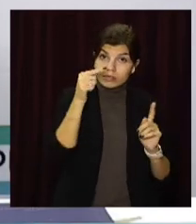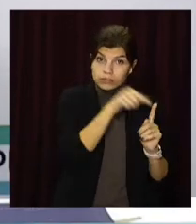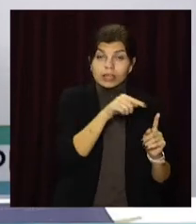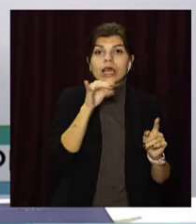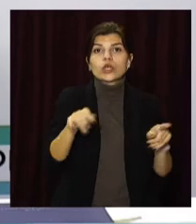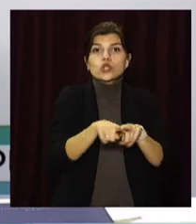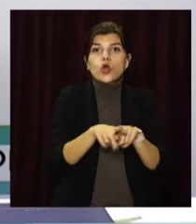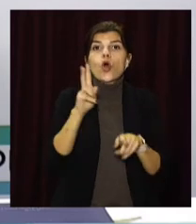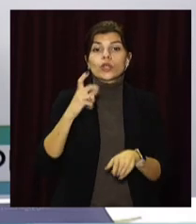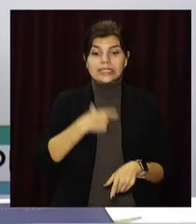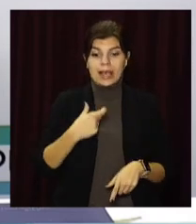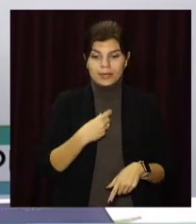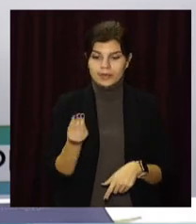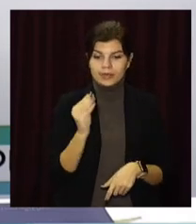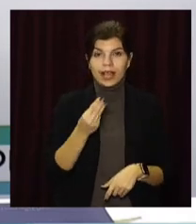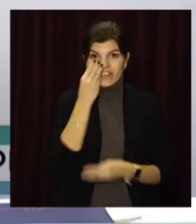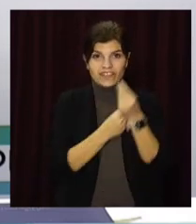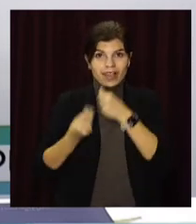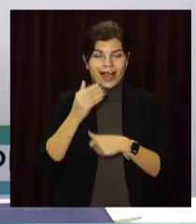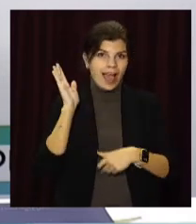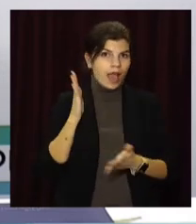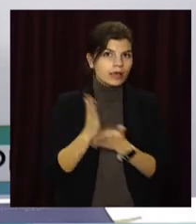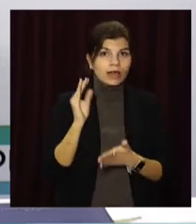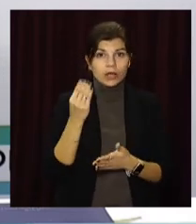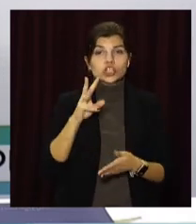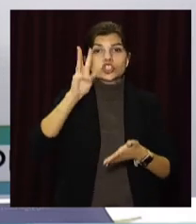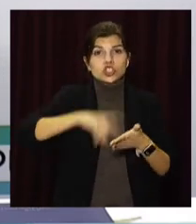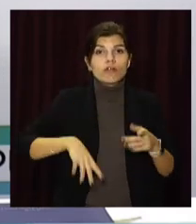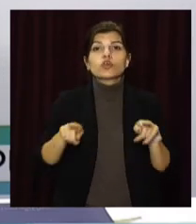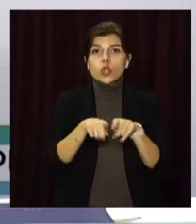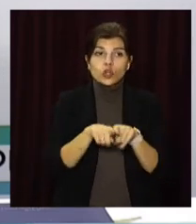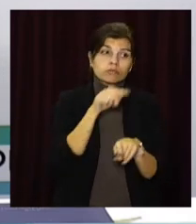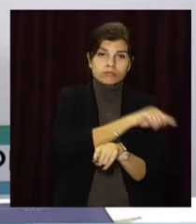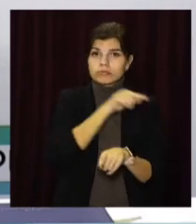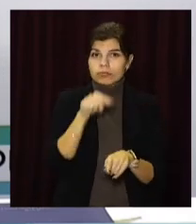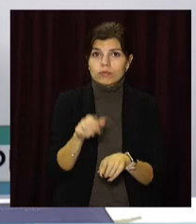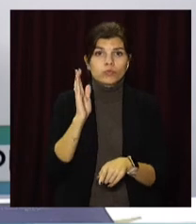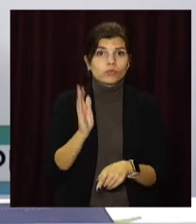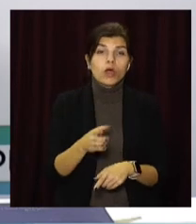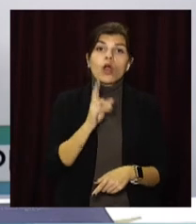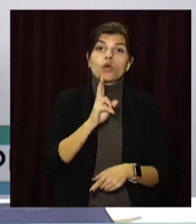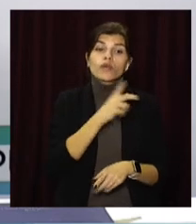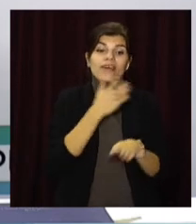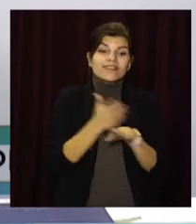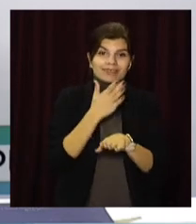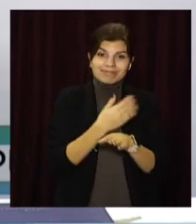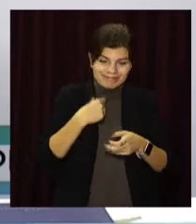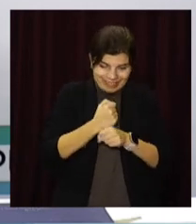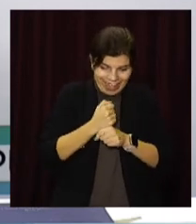тих осіб, які використовують підроблені документи. Штраф для тих, хто виробляє, він трошки більший – до